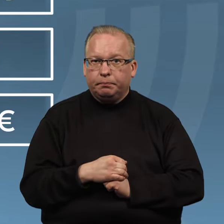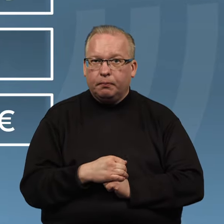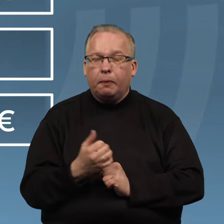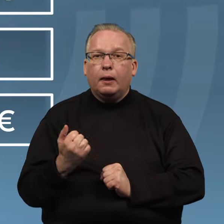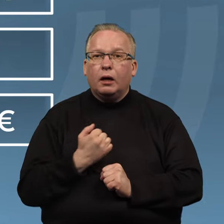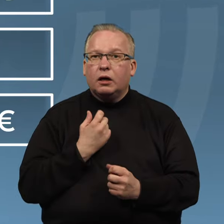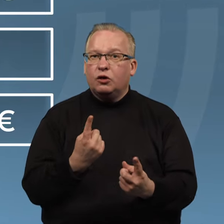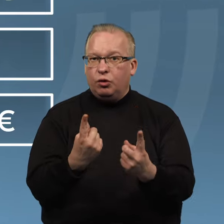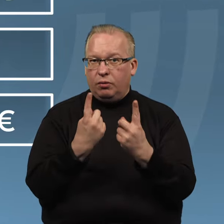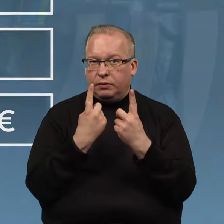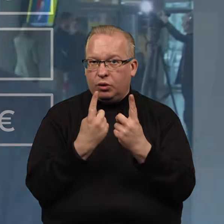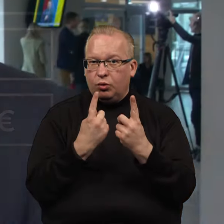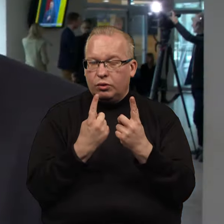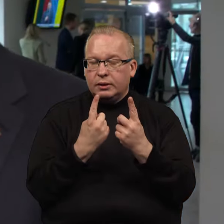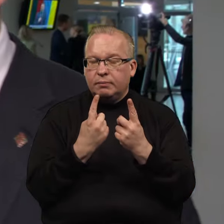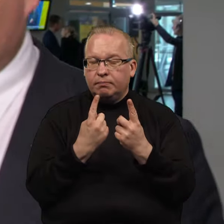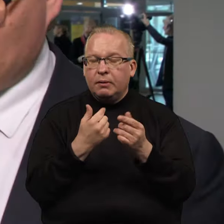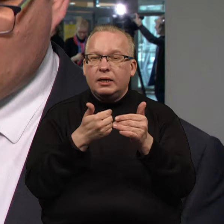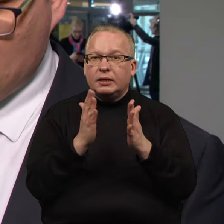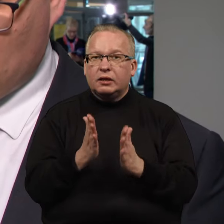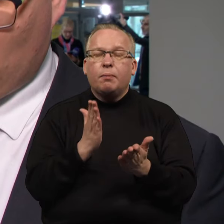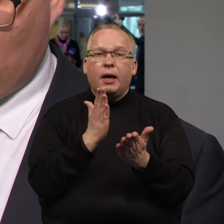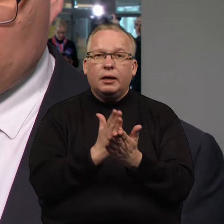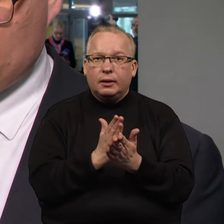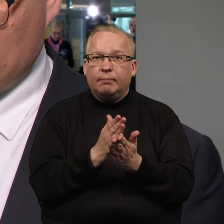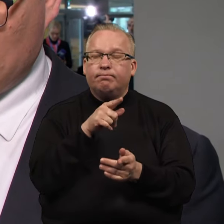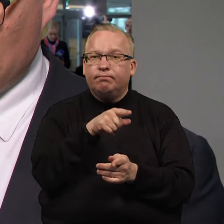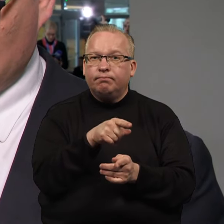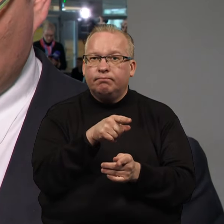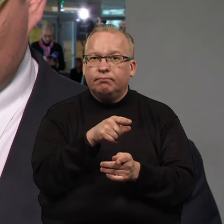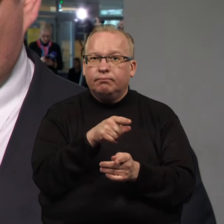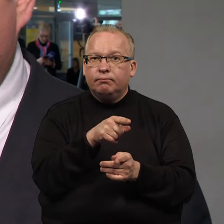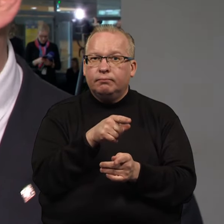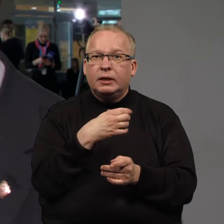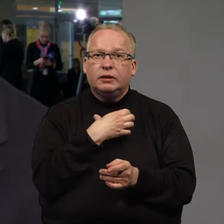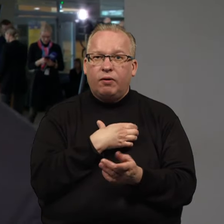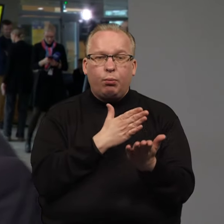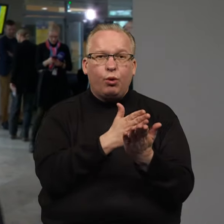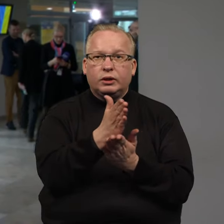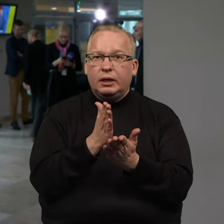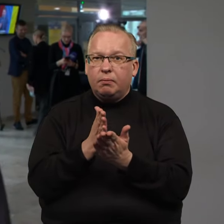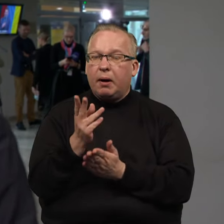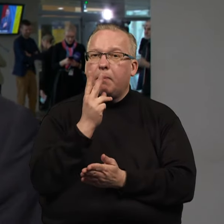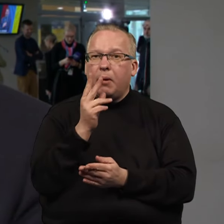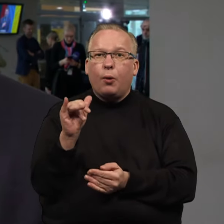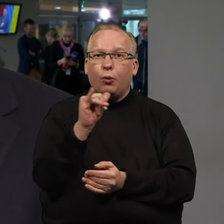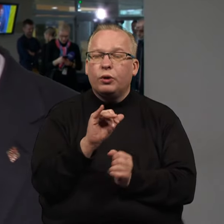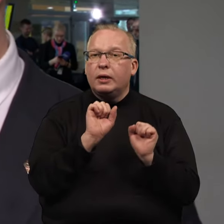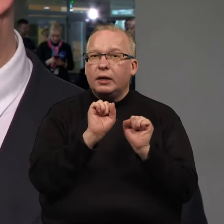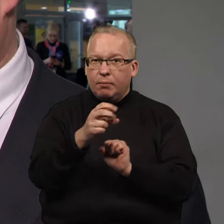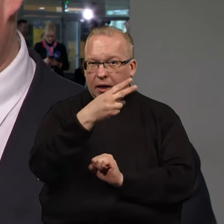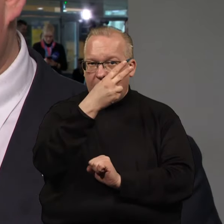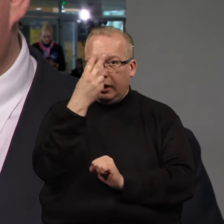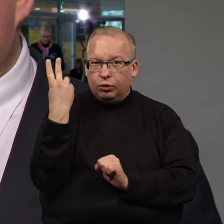sistemos plėtros programa yra tam tikros kryptis, kurios numatai, kur link gynybos Lietuvos visą